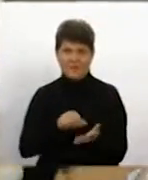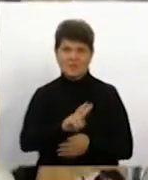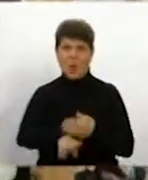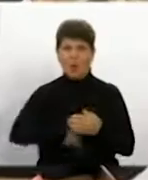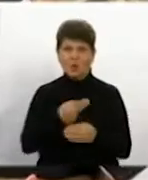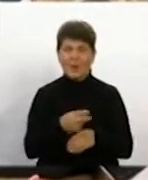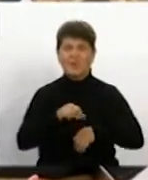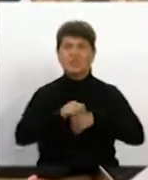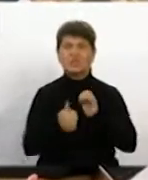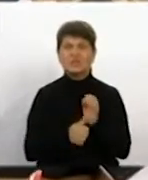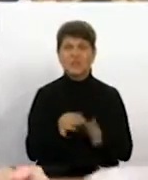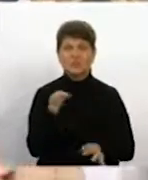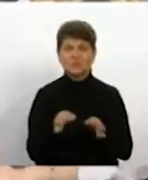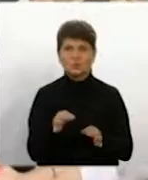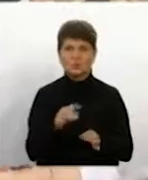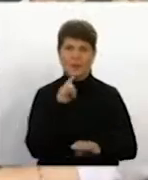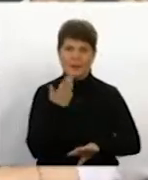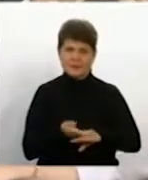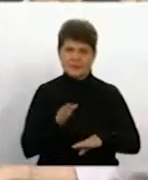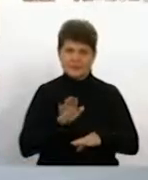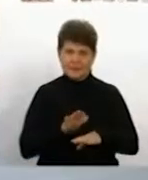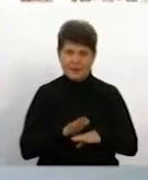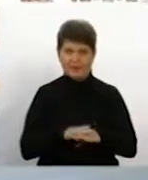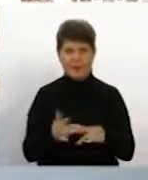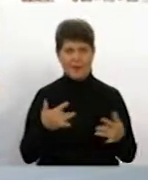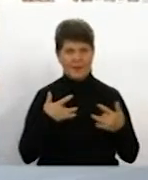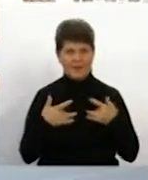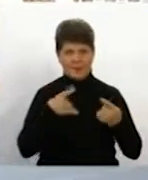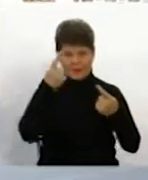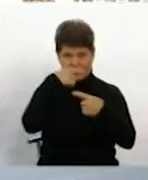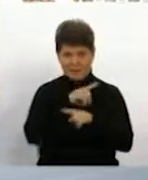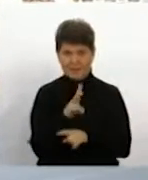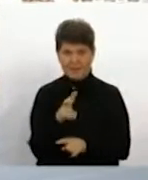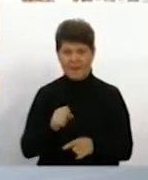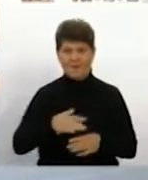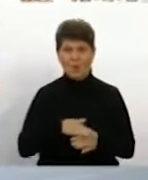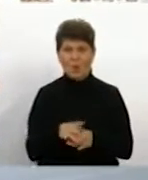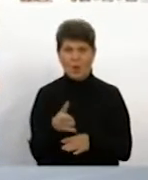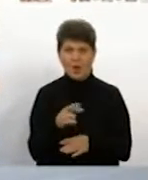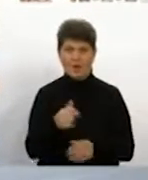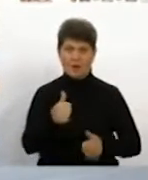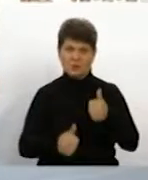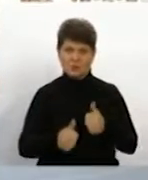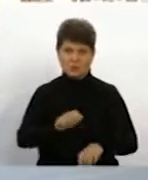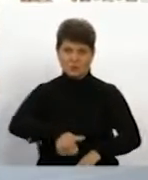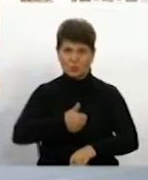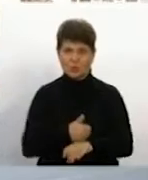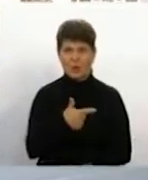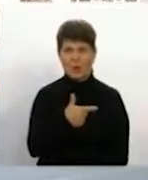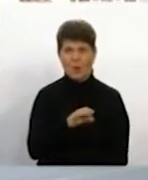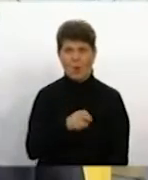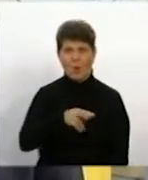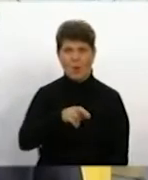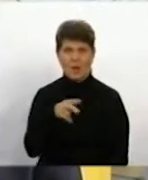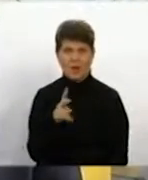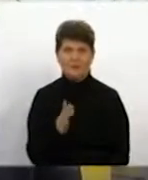суддів. Основні критерії – складність вправи, артистизм та техніка виконання, каже головний суддя змагань Юрій Голяк. У нас